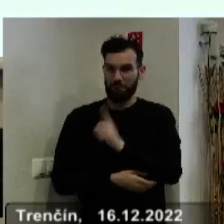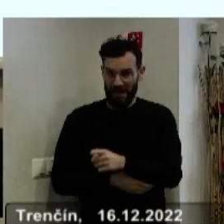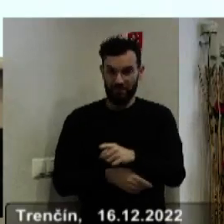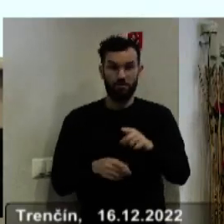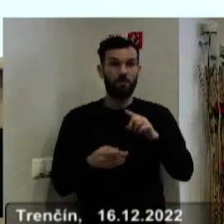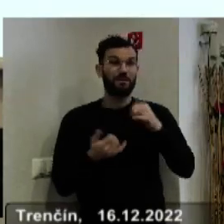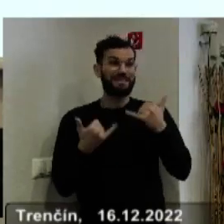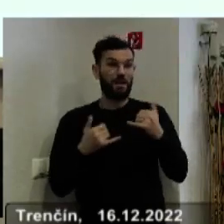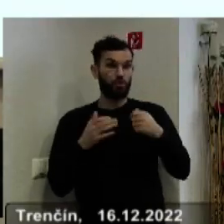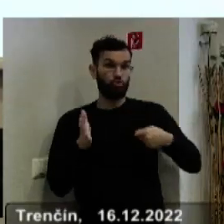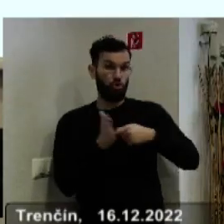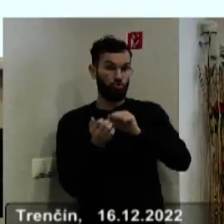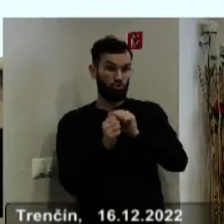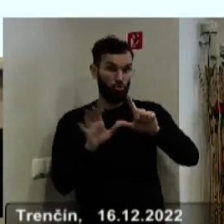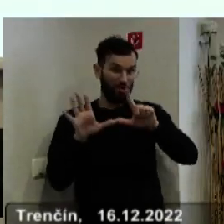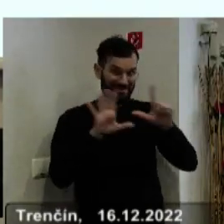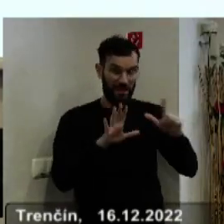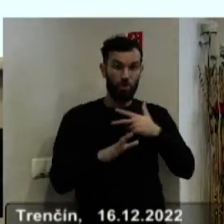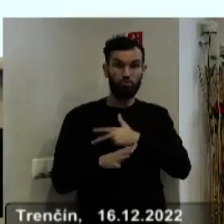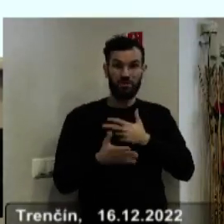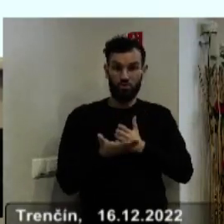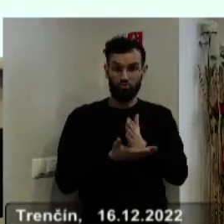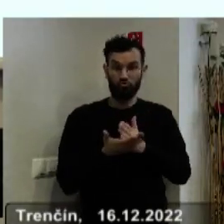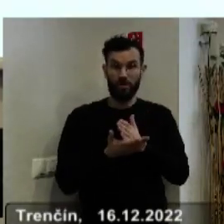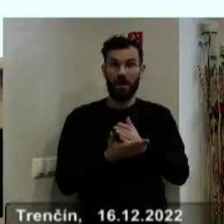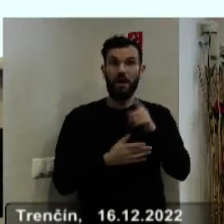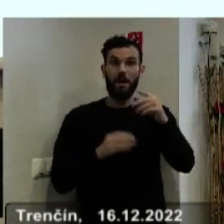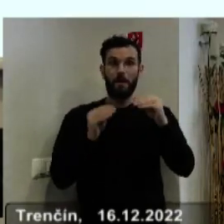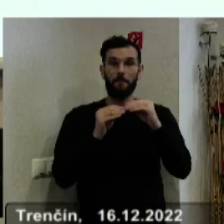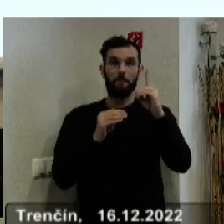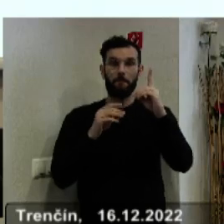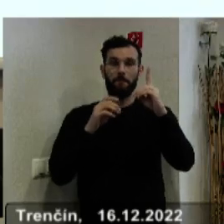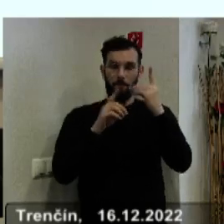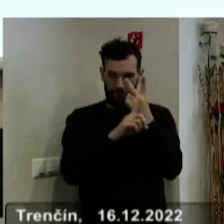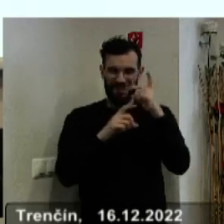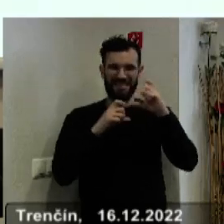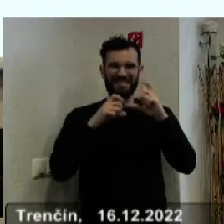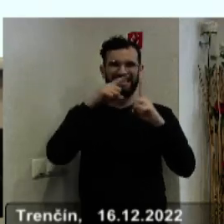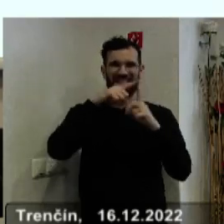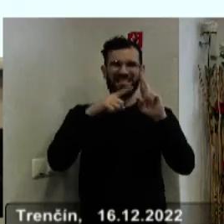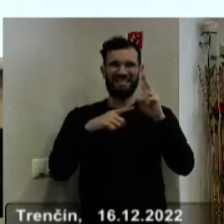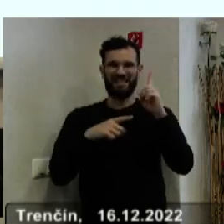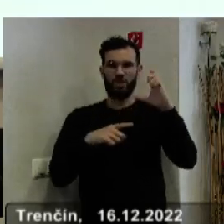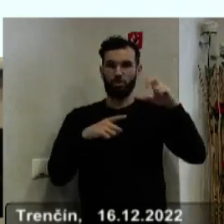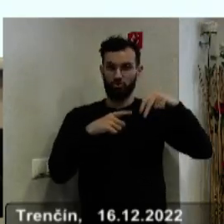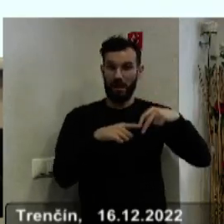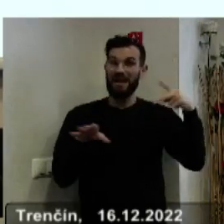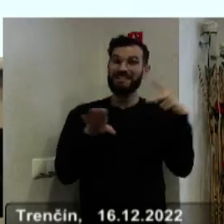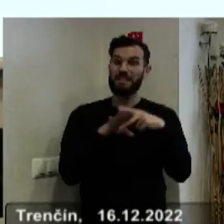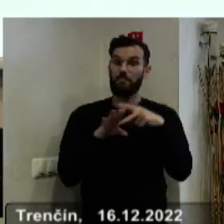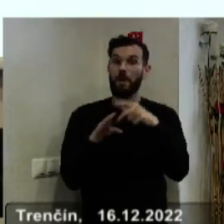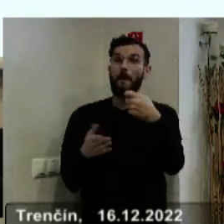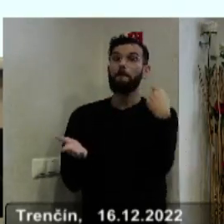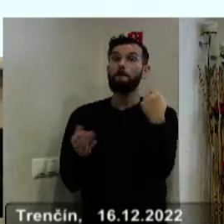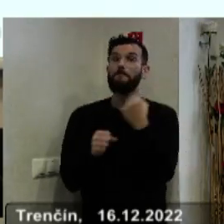zriaďovacej listine Centra sociálnych služieb Bystričan. Doplňame odbornú činnosť, zabezpečovanie pomoci pri